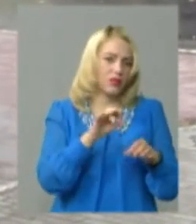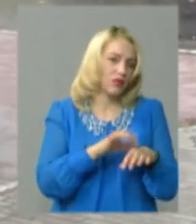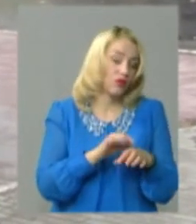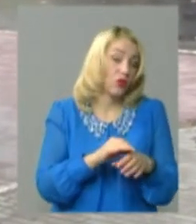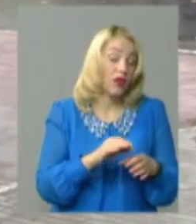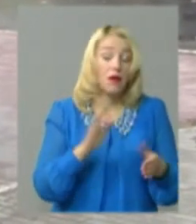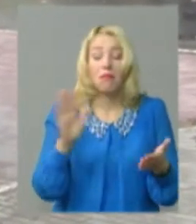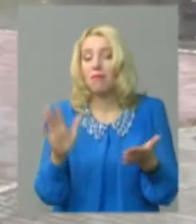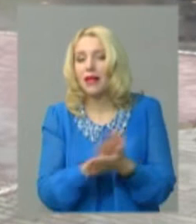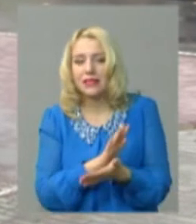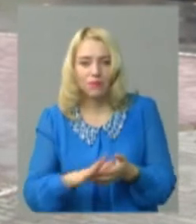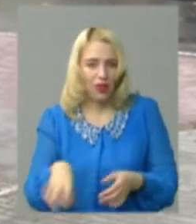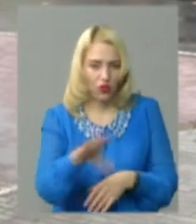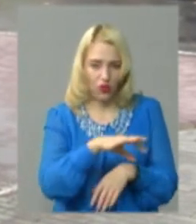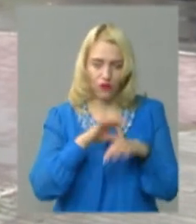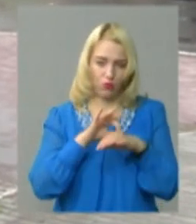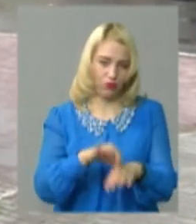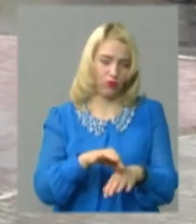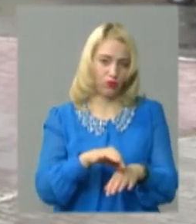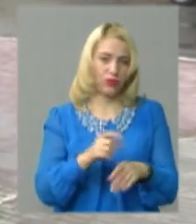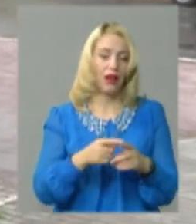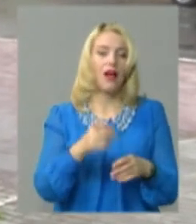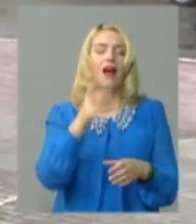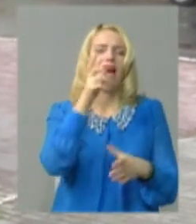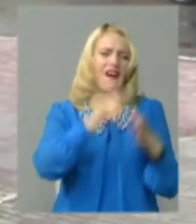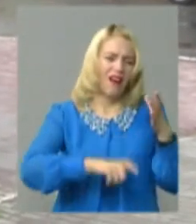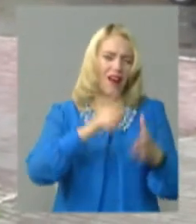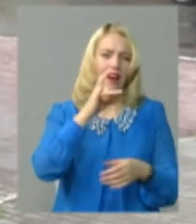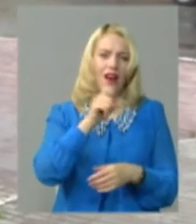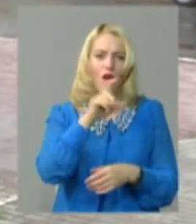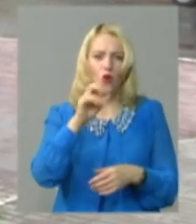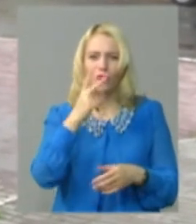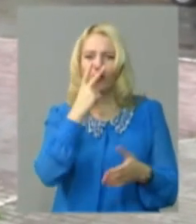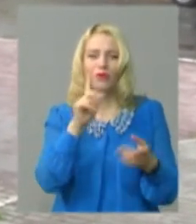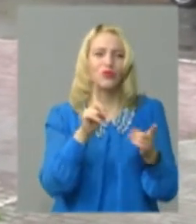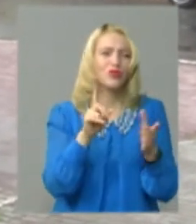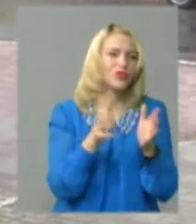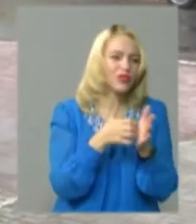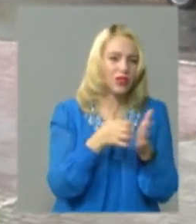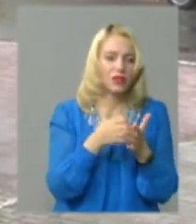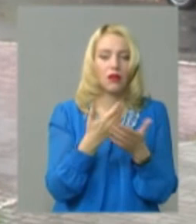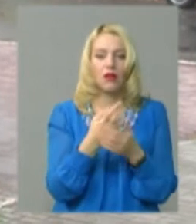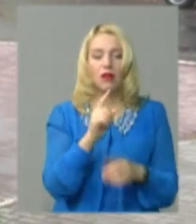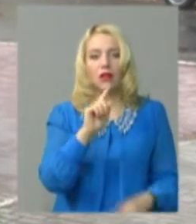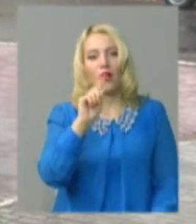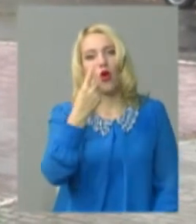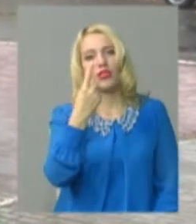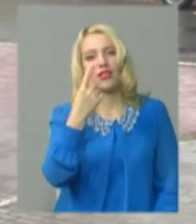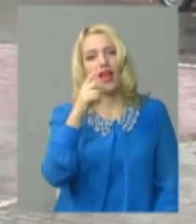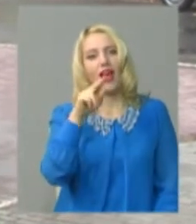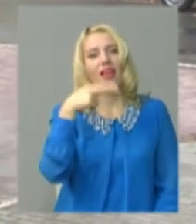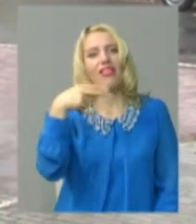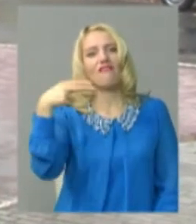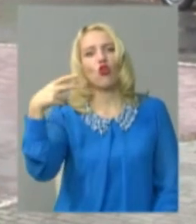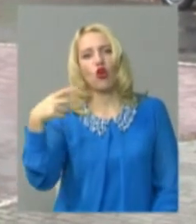проблем. Безплатно все проводять. Можуть прийти рахунки, де щось не передбачене було цим, на 1 євро,